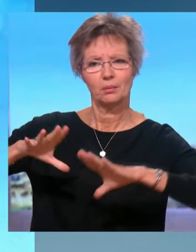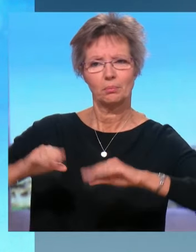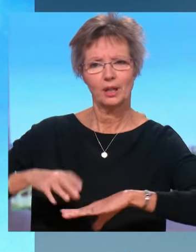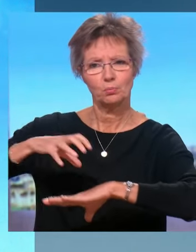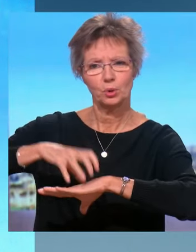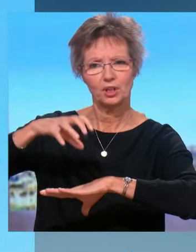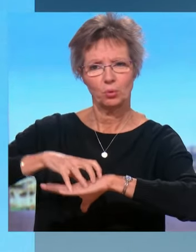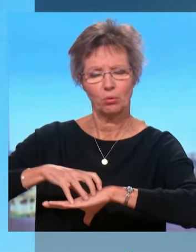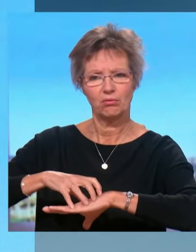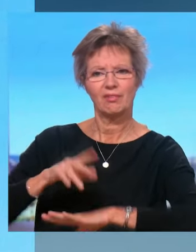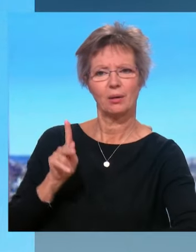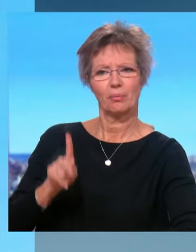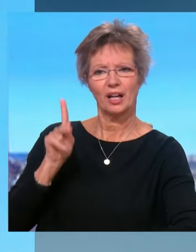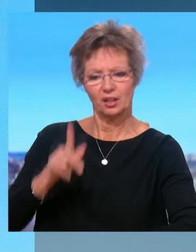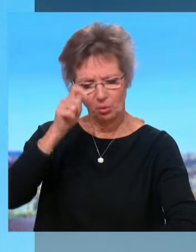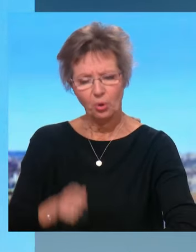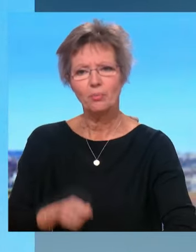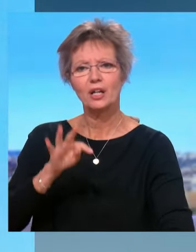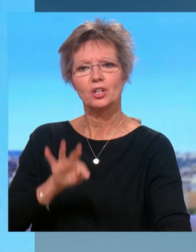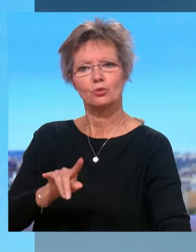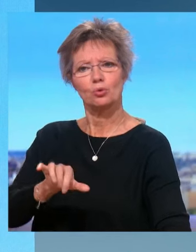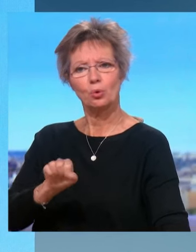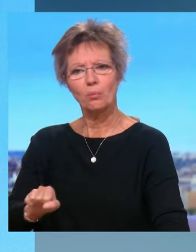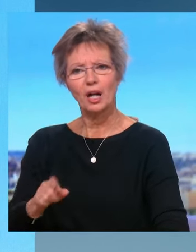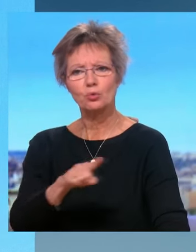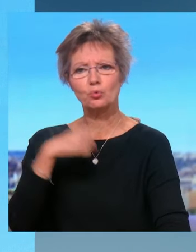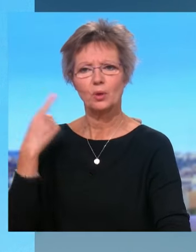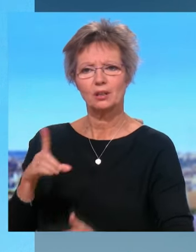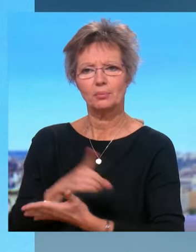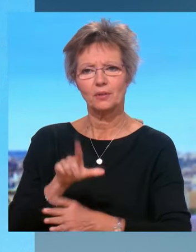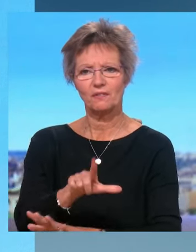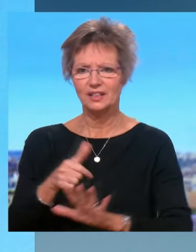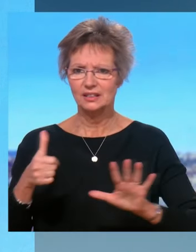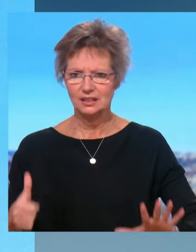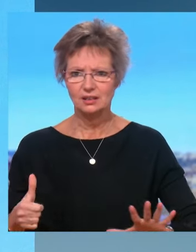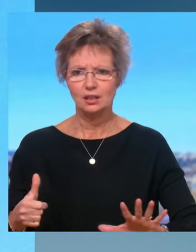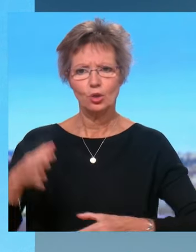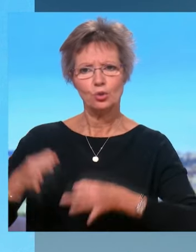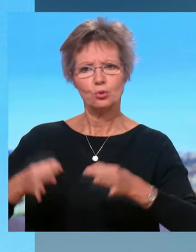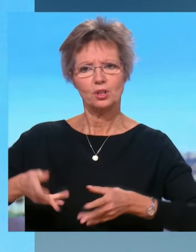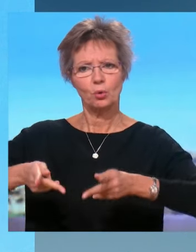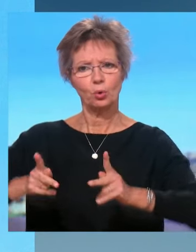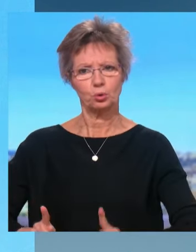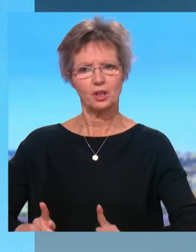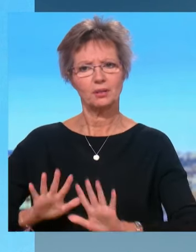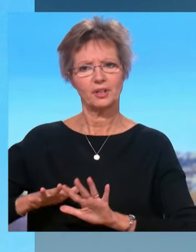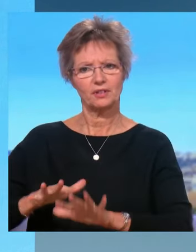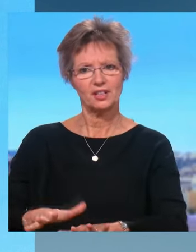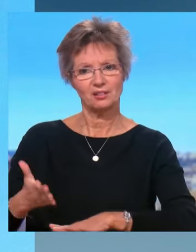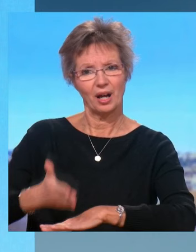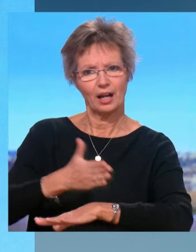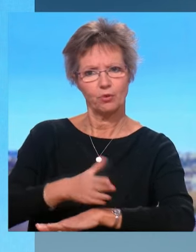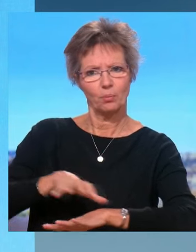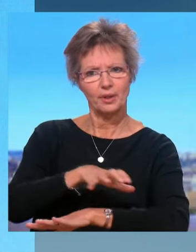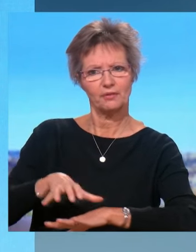pour, disent-ils, rendre hommage à Thomas tué à Crépole, manifestation qui a été autorisée par la justice alors qu'elle avait été interdite dans